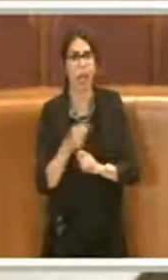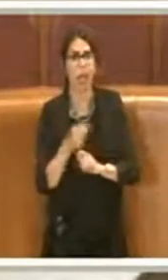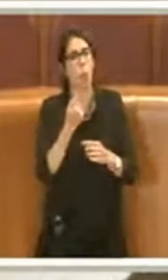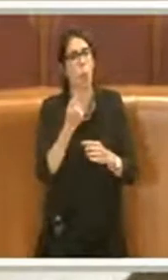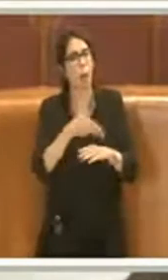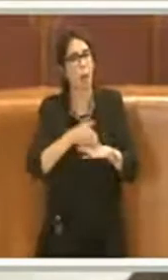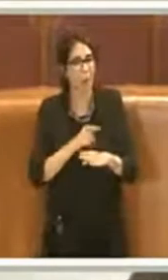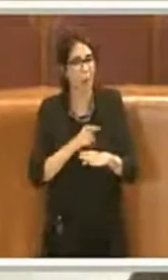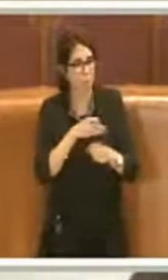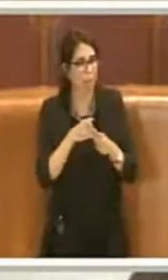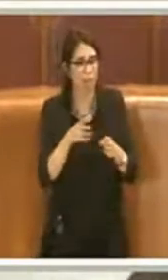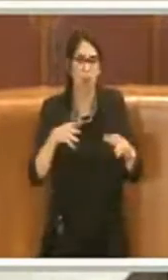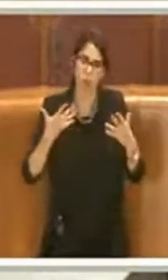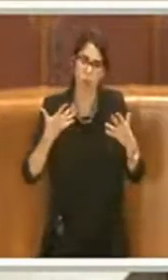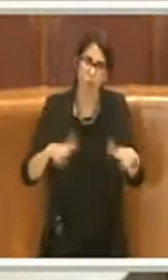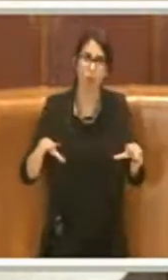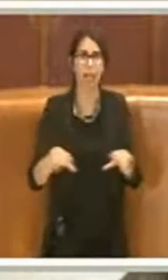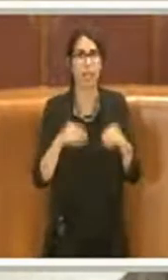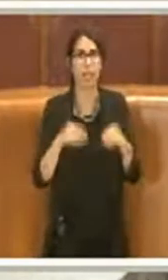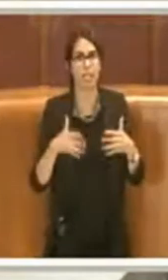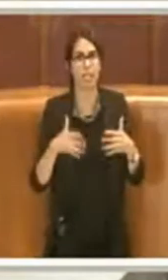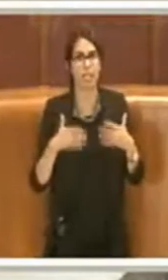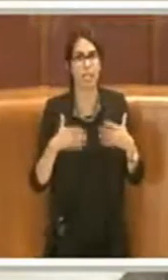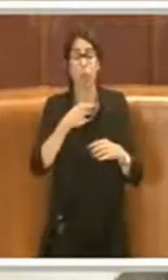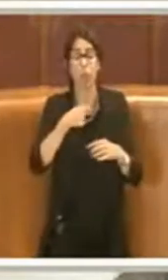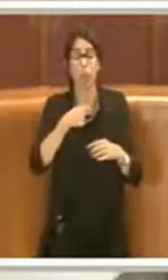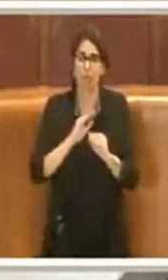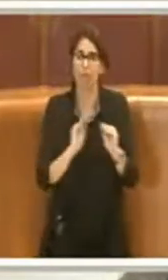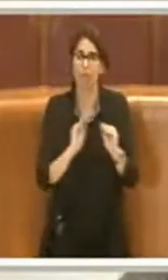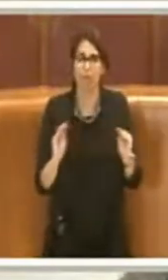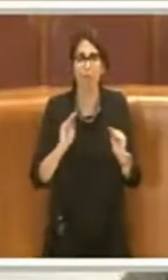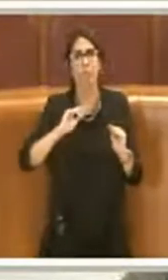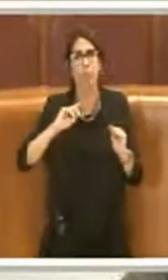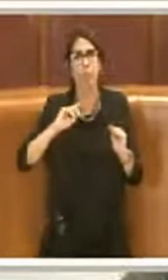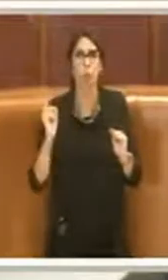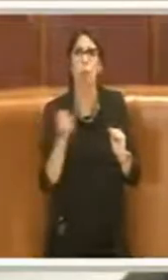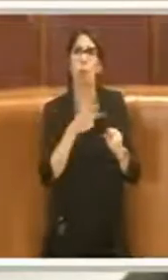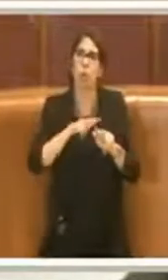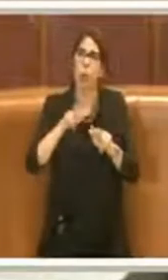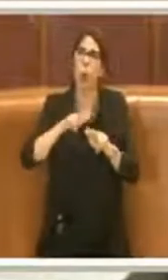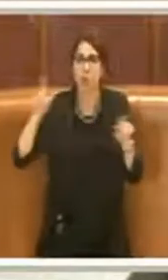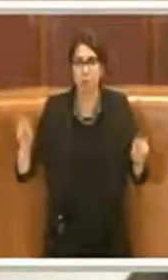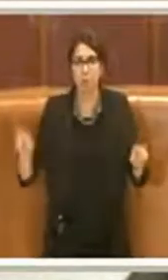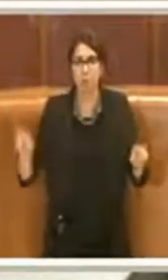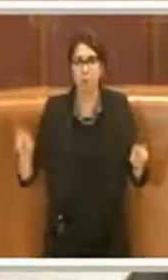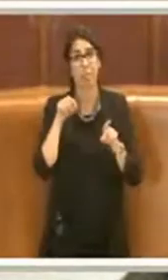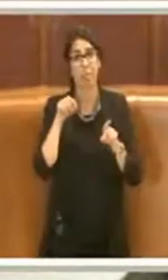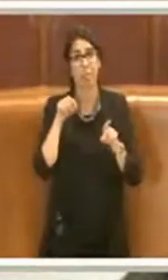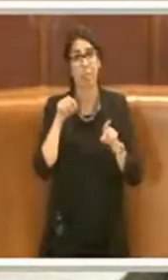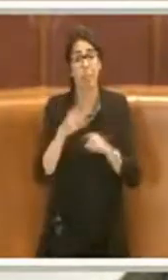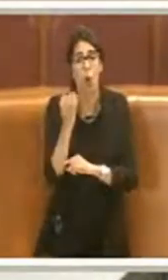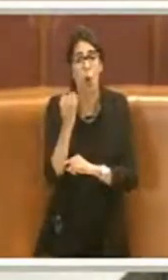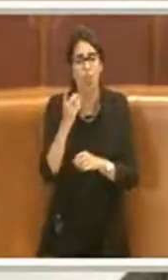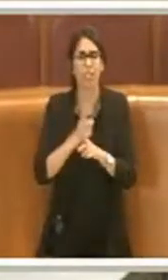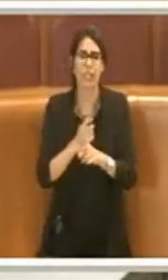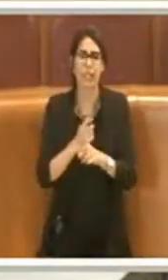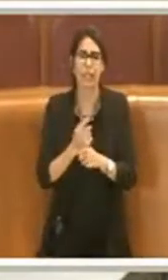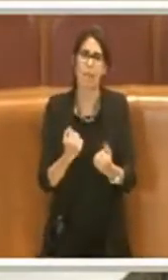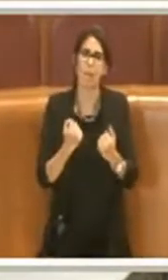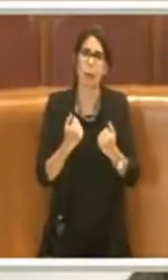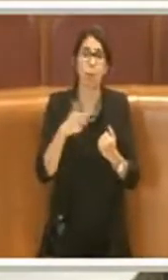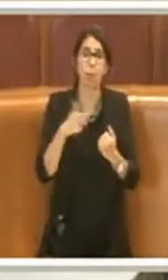di questo percorso, ebbene lo chiediamo che venga fatto per tutti i comuni e che si rafforzi questo concetto, perché è